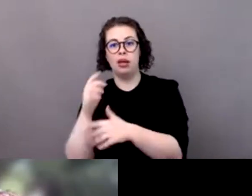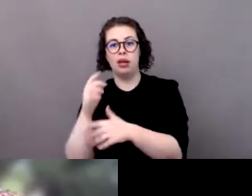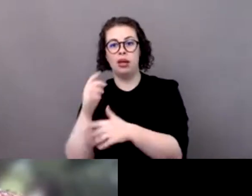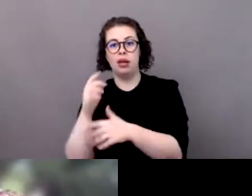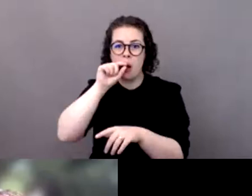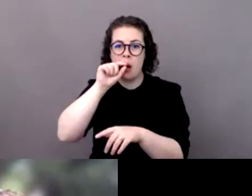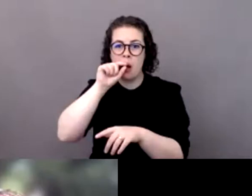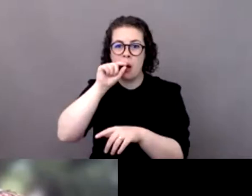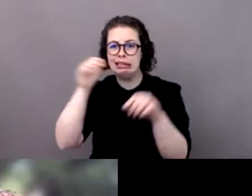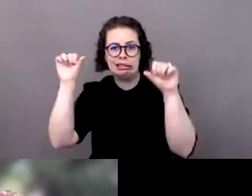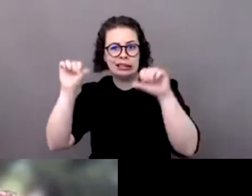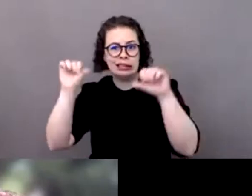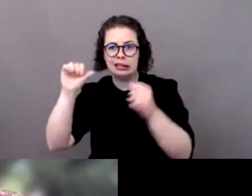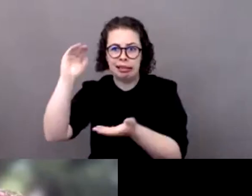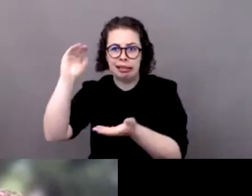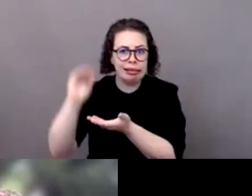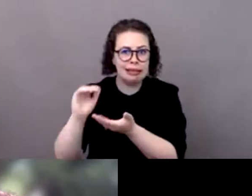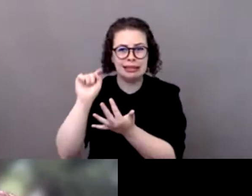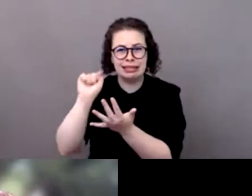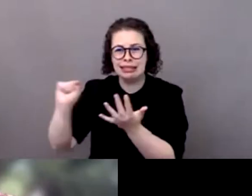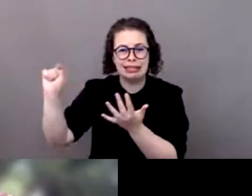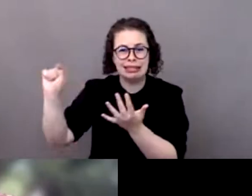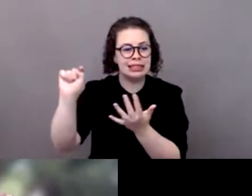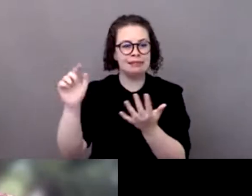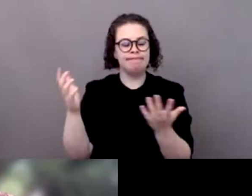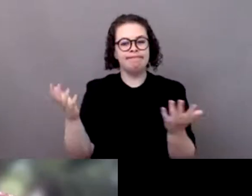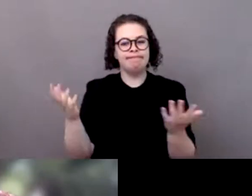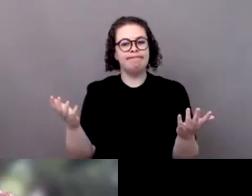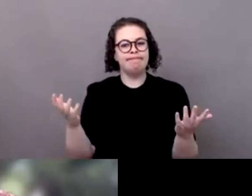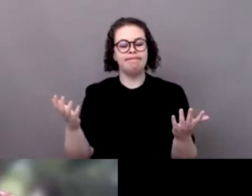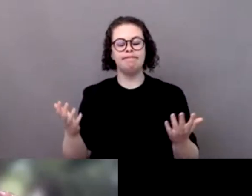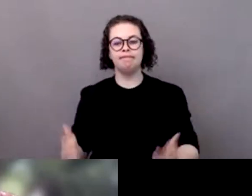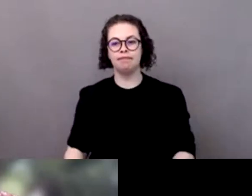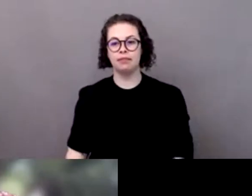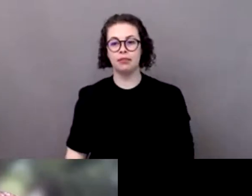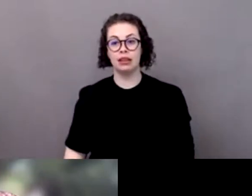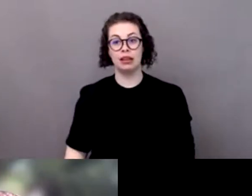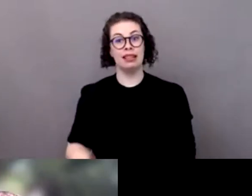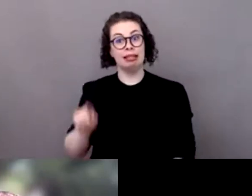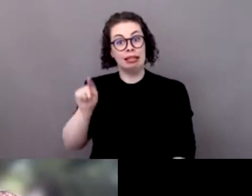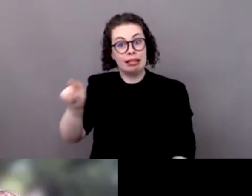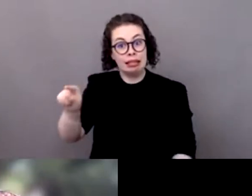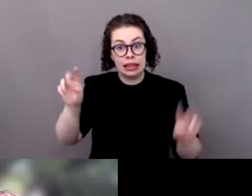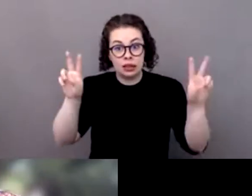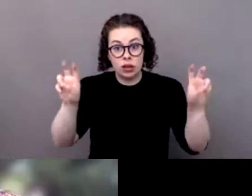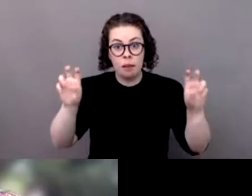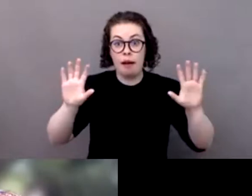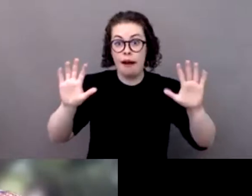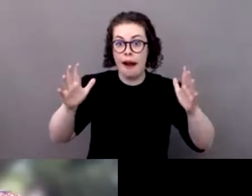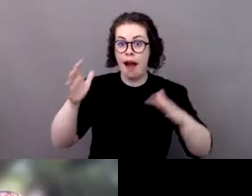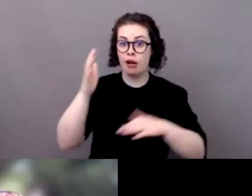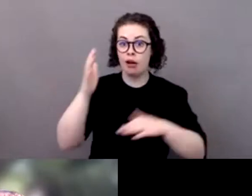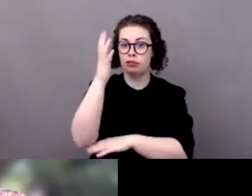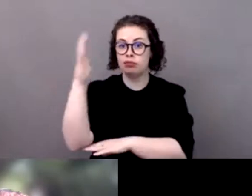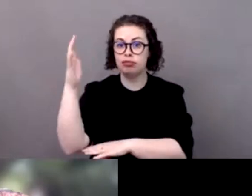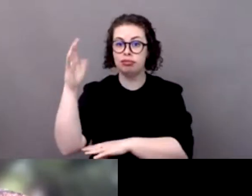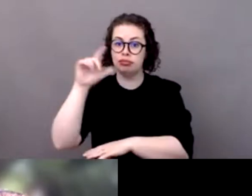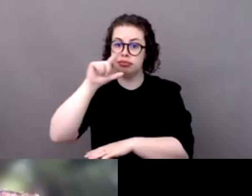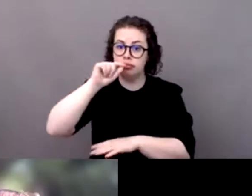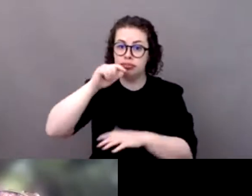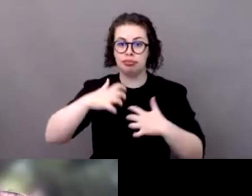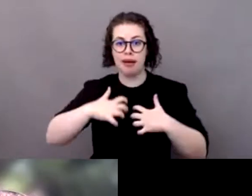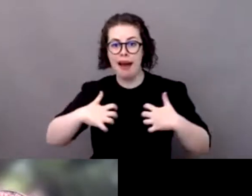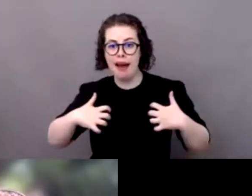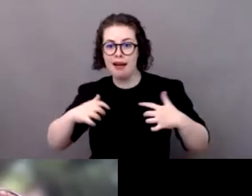indirectes mais on a un exemple aujourd'hui ils peuvent avoir des impacts assez important sur le sport donc on l'a dit